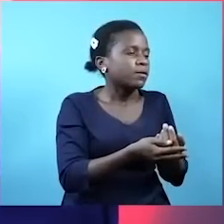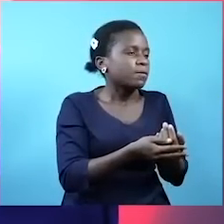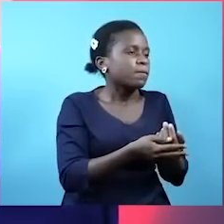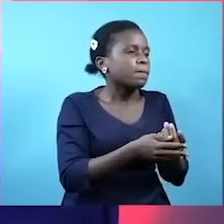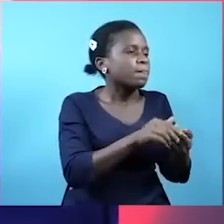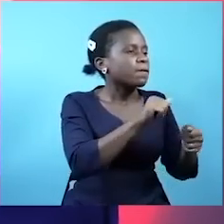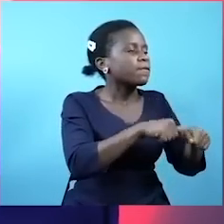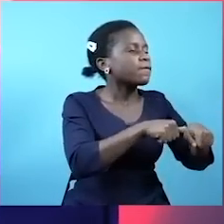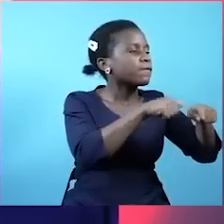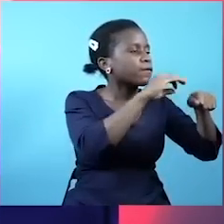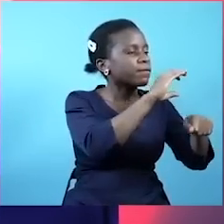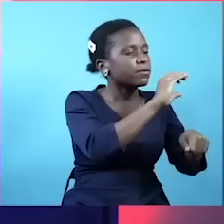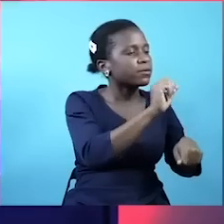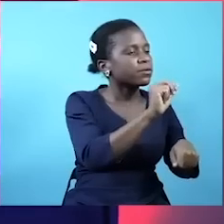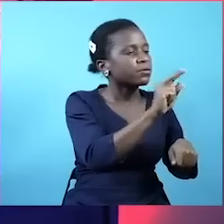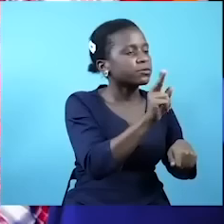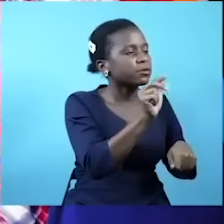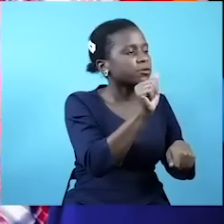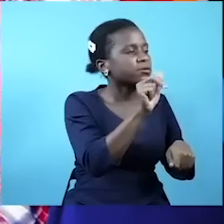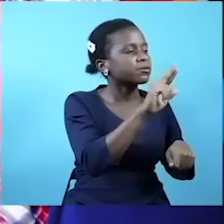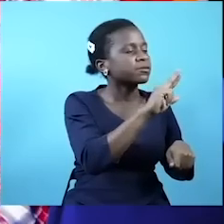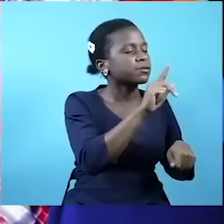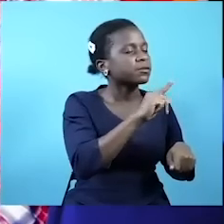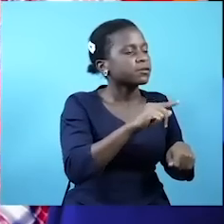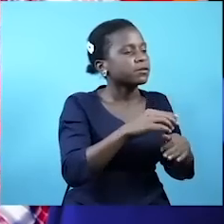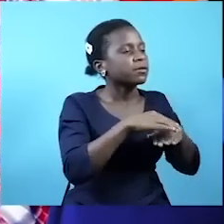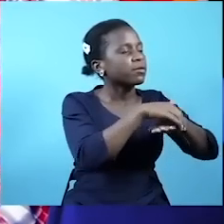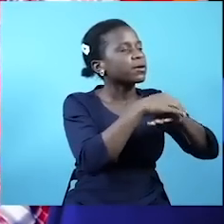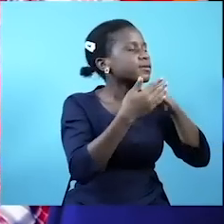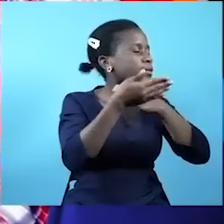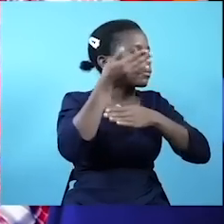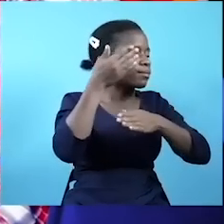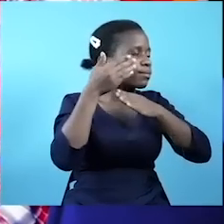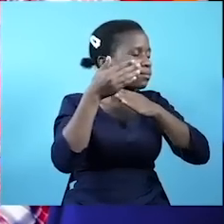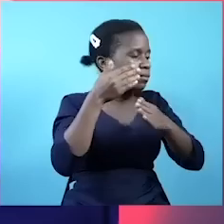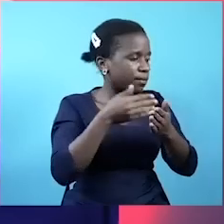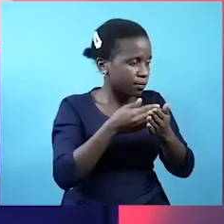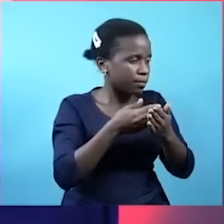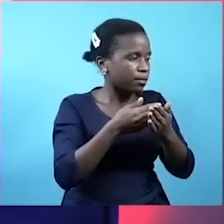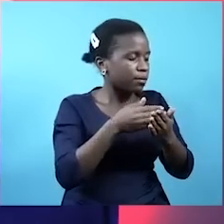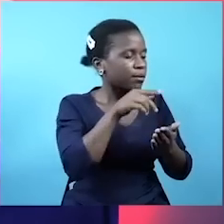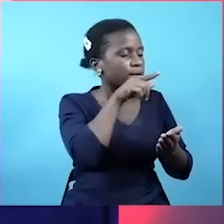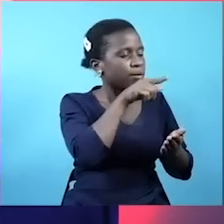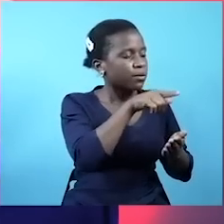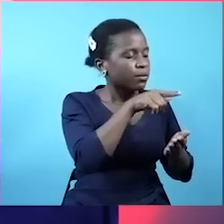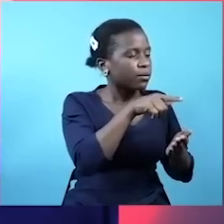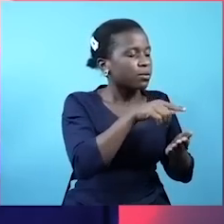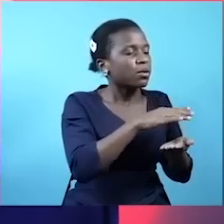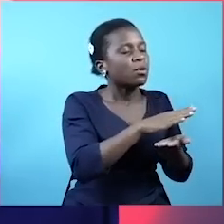anasa. Anakusanya kodi za wananchi. Anakuenda kuzitumia kwenye anasa. Wananchi wakamchinja.